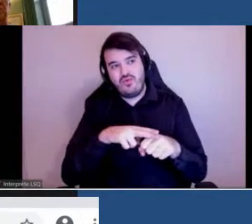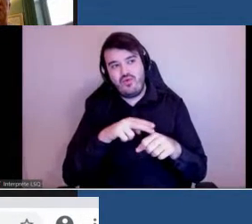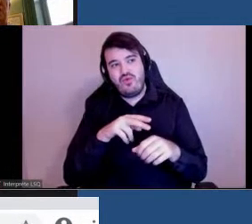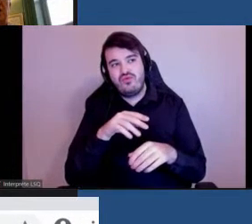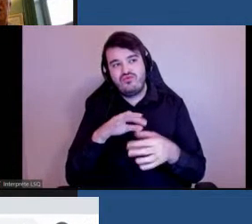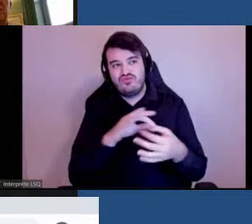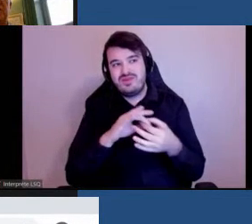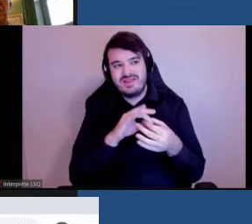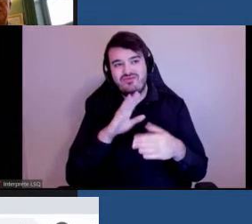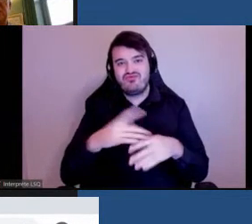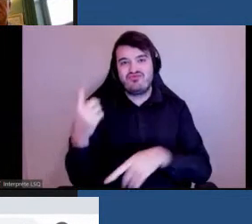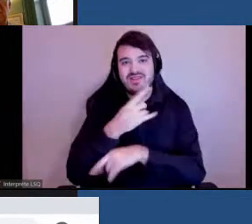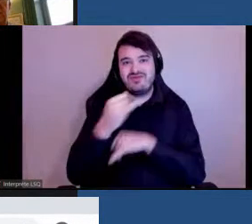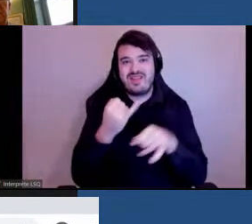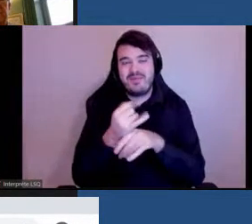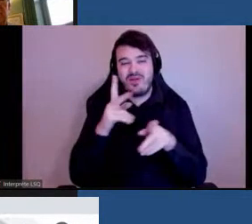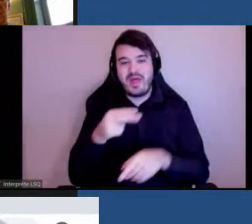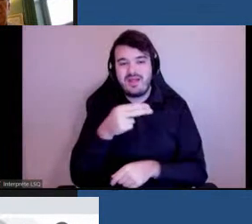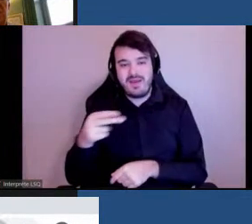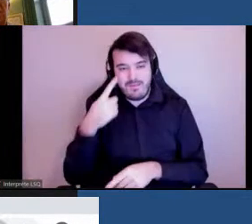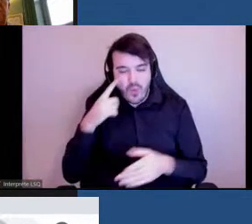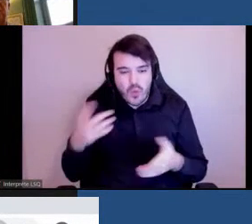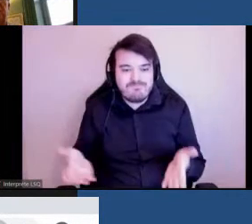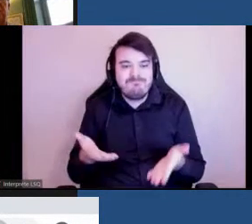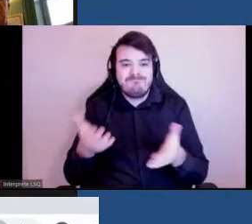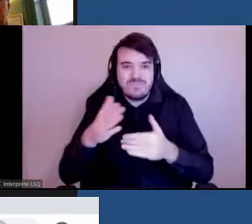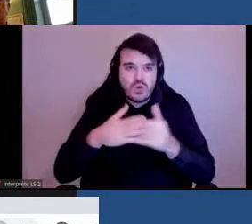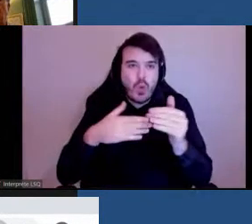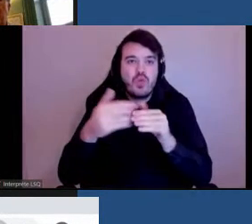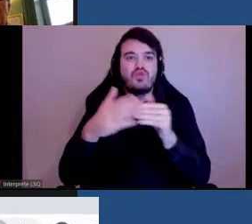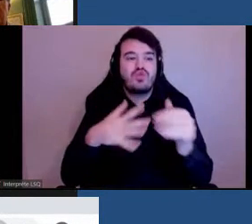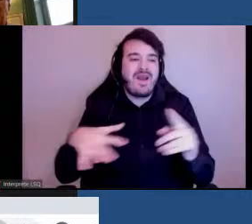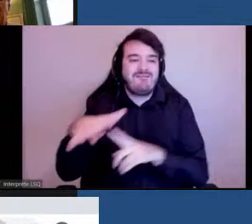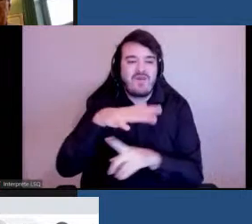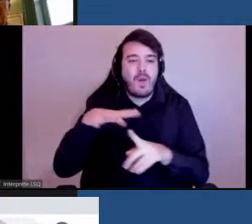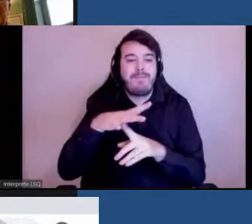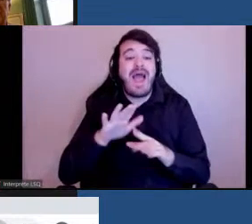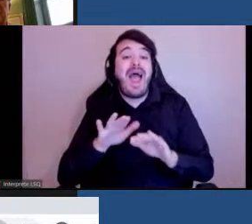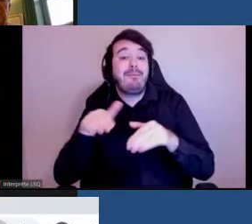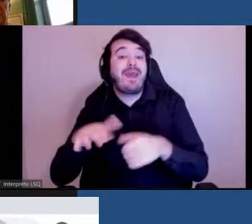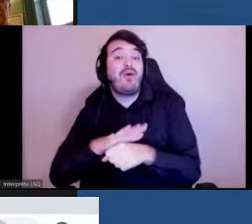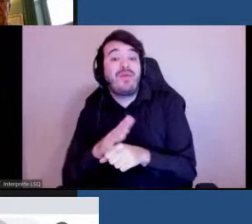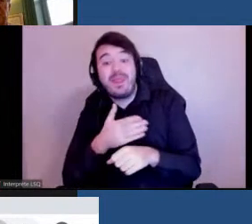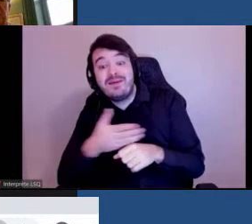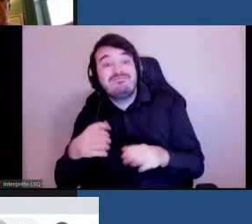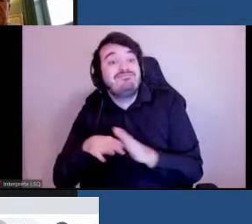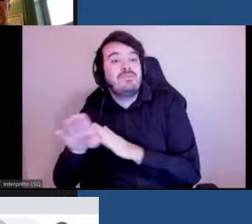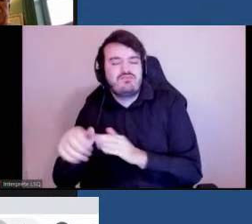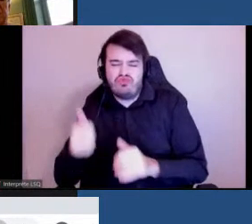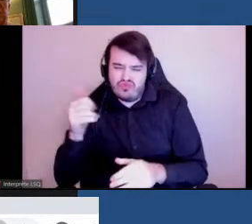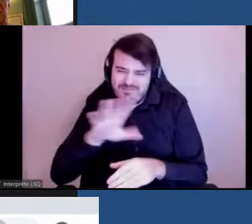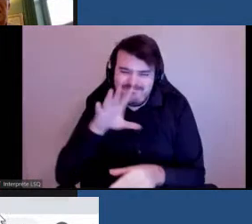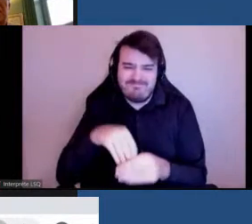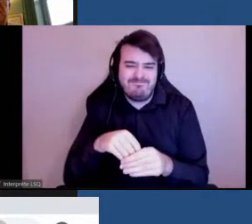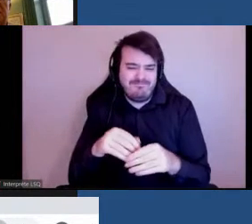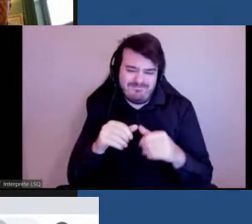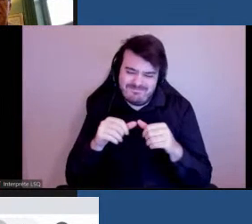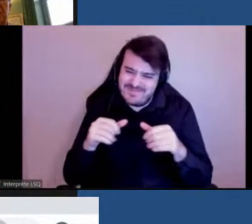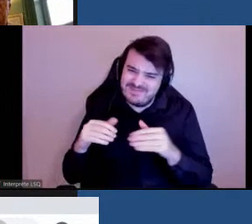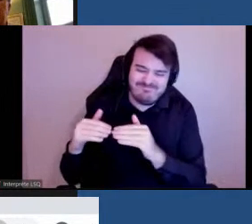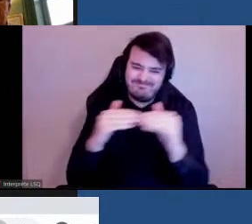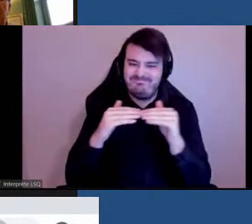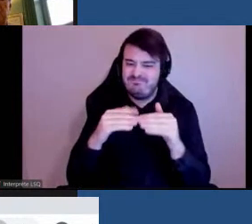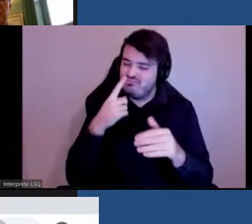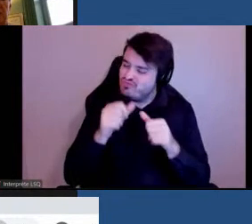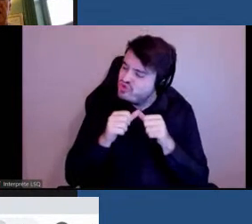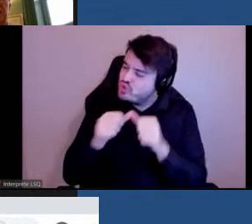des personnes handicapées pour construire un environnement post-COVID-19 qui soit inclusif, accessible et durable pour les personnes handicapées. Ce